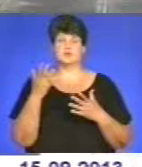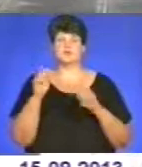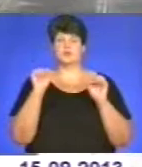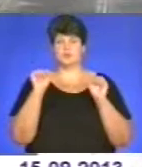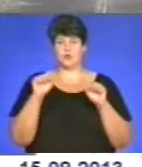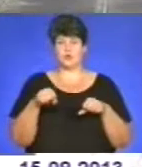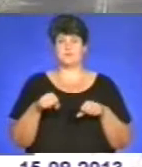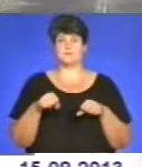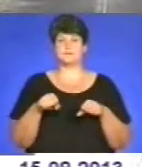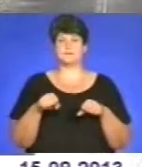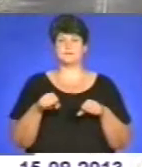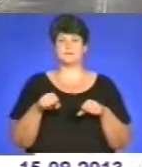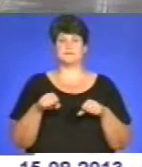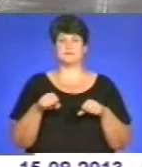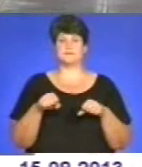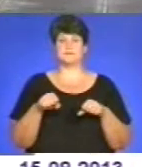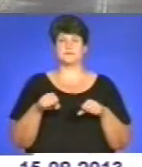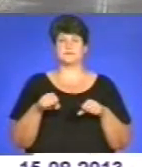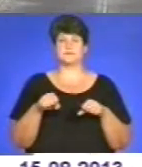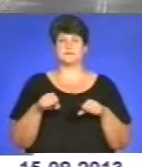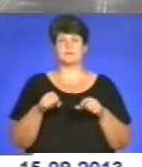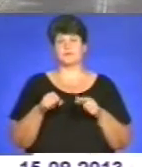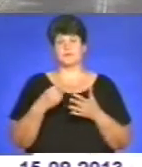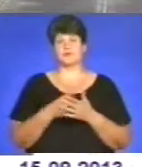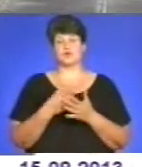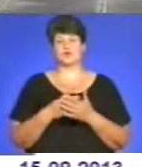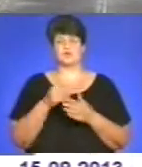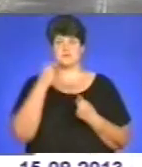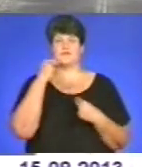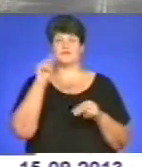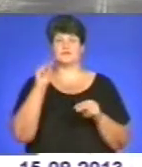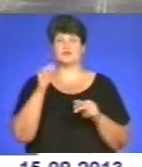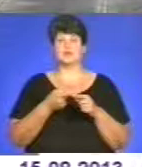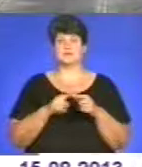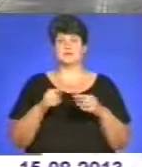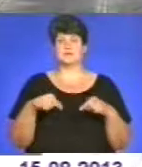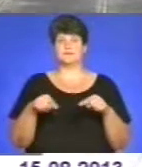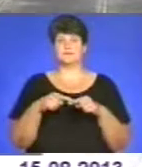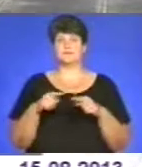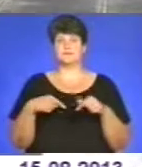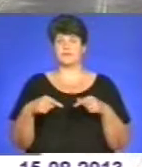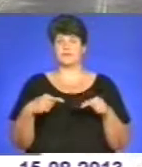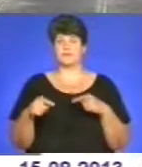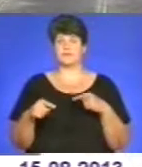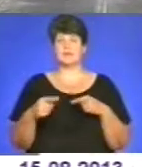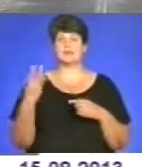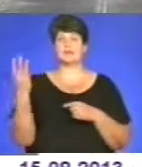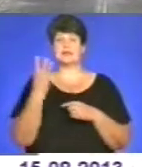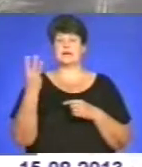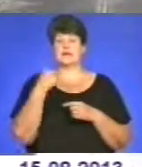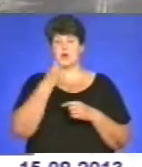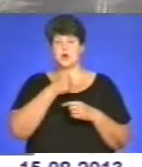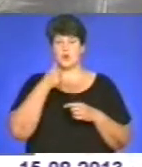вона була досить ефективною ця ланка. Ми три роки